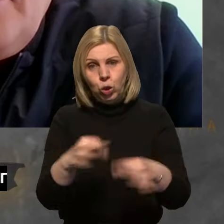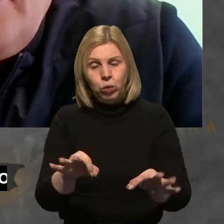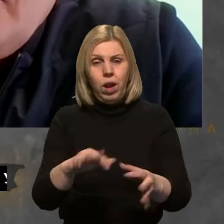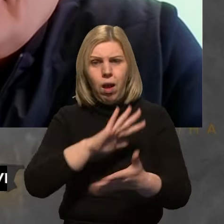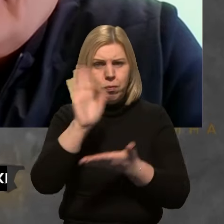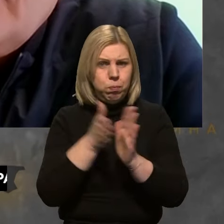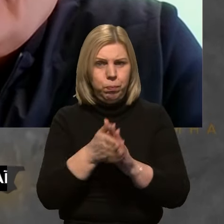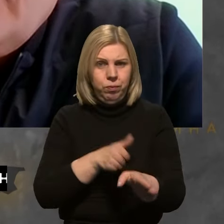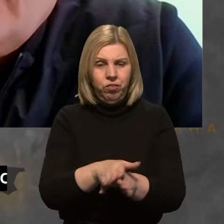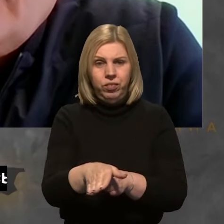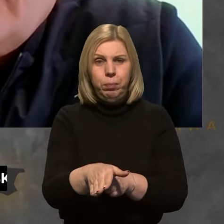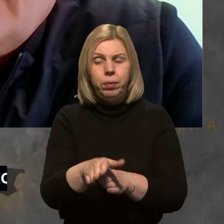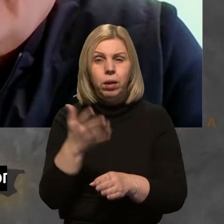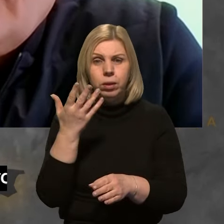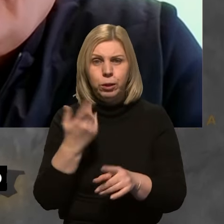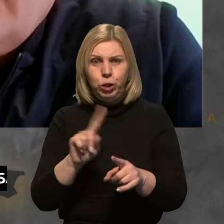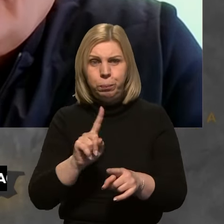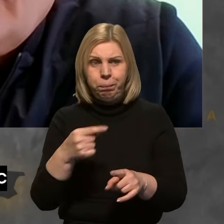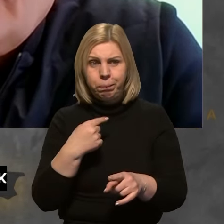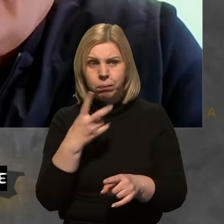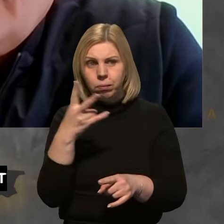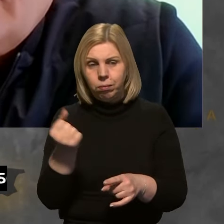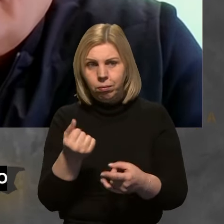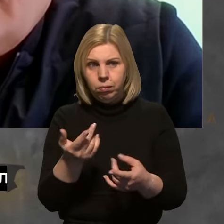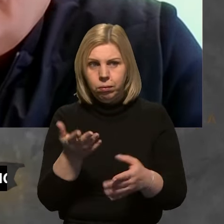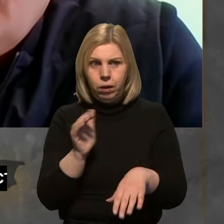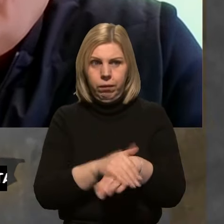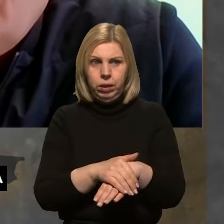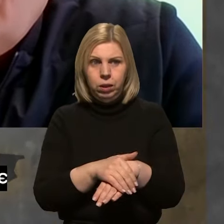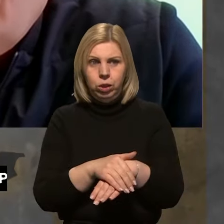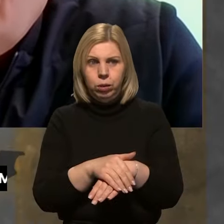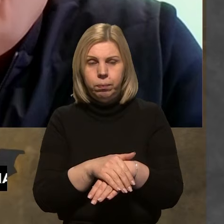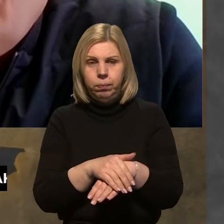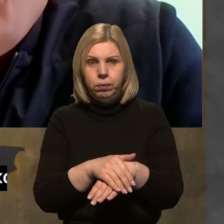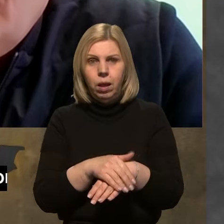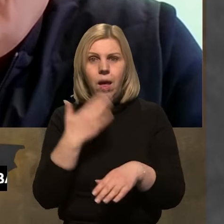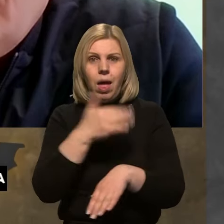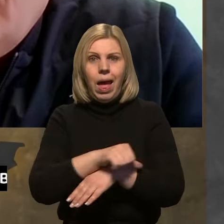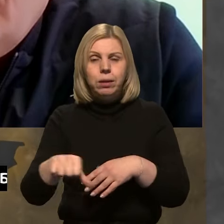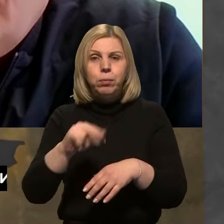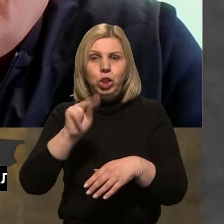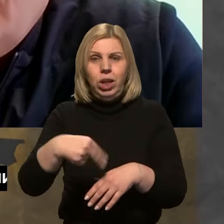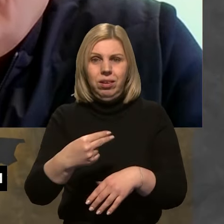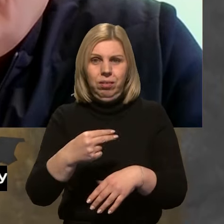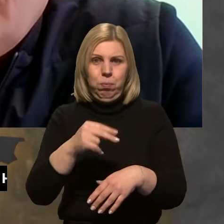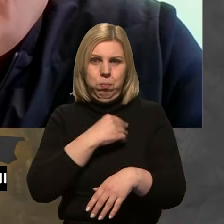обсязі це здійснювати, аби не уникнути фактично експорту через Польщу?